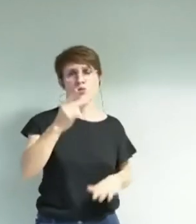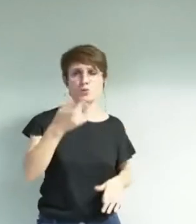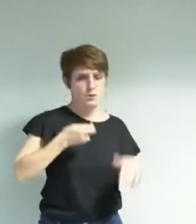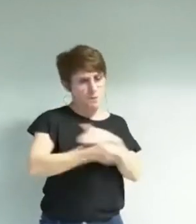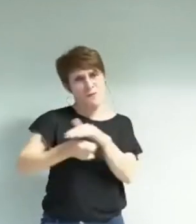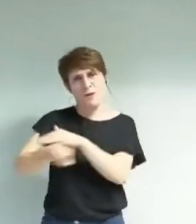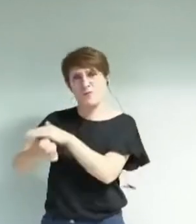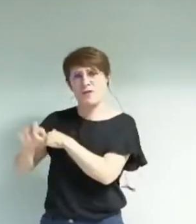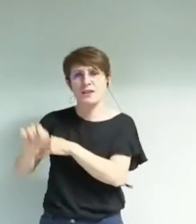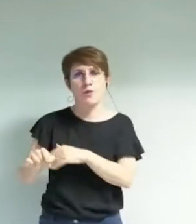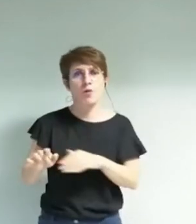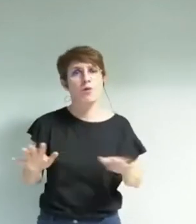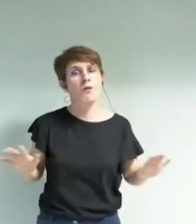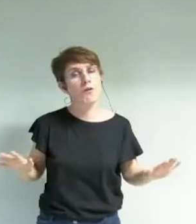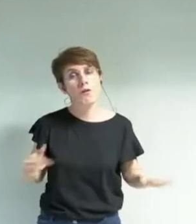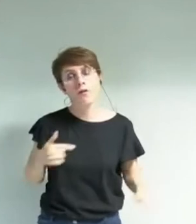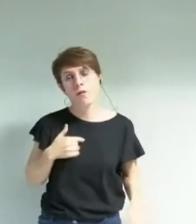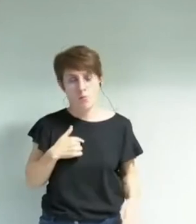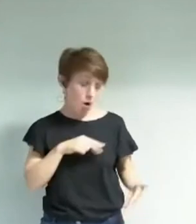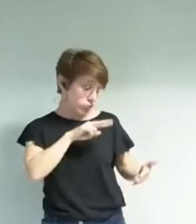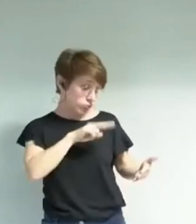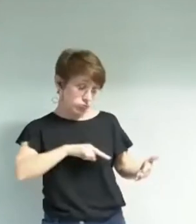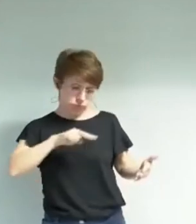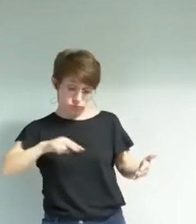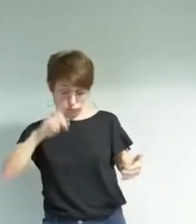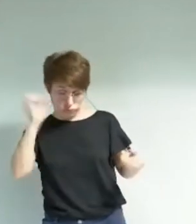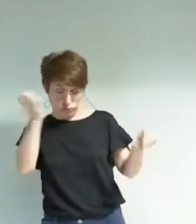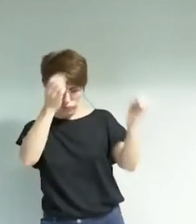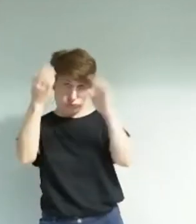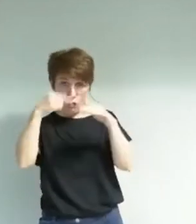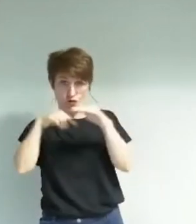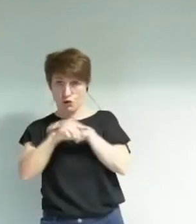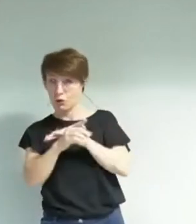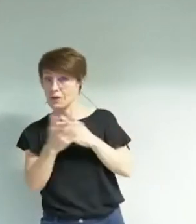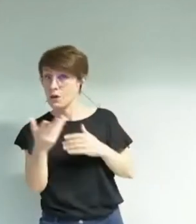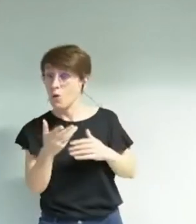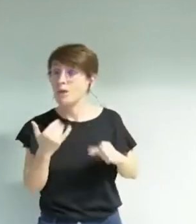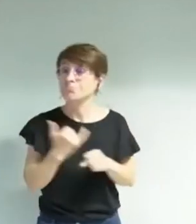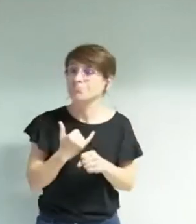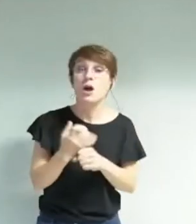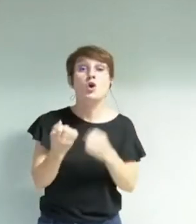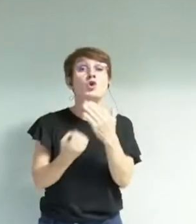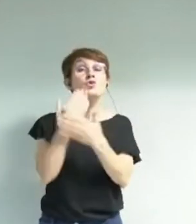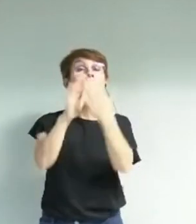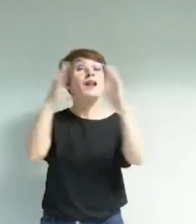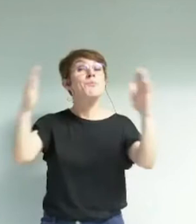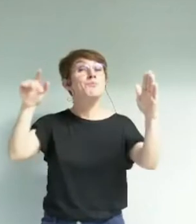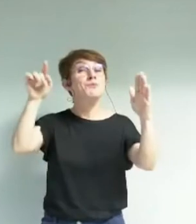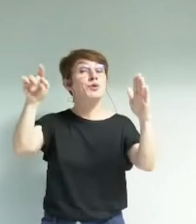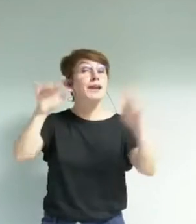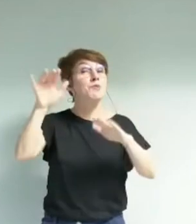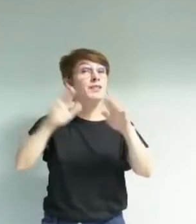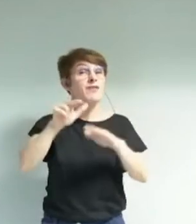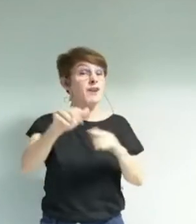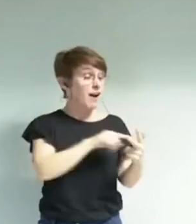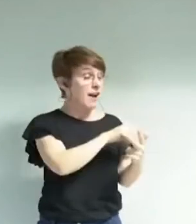Je ne suis pas une adepte de la lecture entre les lignes, mais je ne serais pas autrement étonnée que cette nouvelle bibliothèque regroupe les trois autres